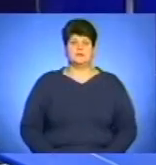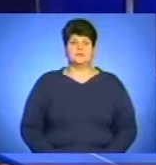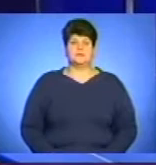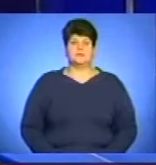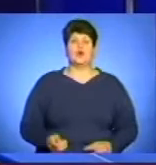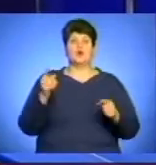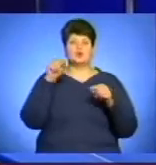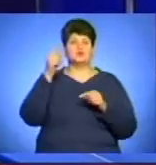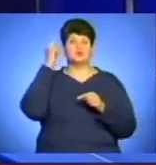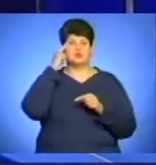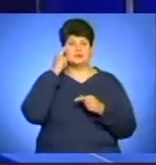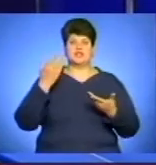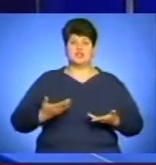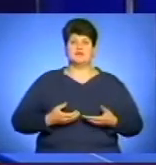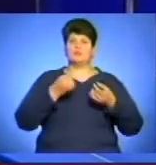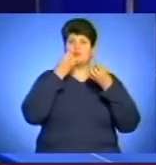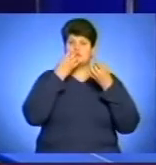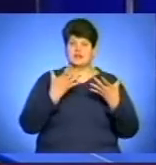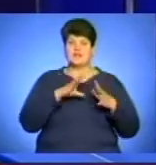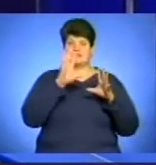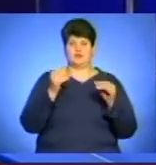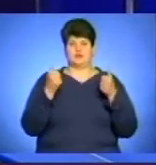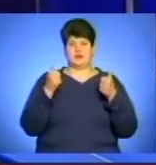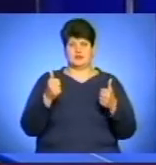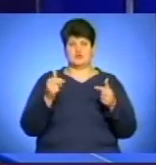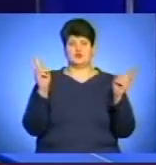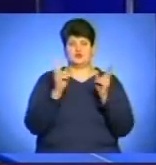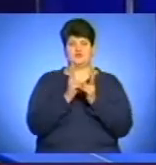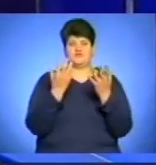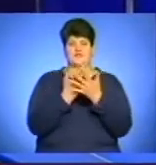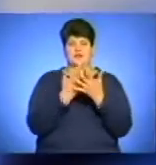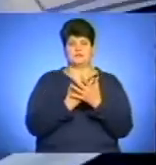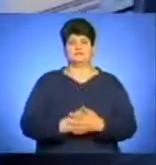Отож, думайте і чиніть позитивно. І все буде гаразд. До зустрічі в ефірі.